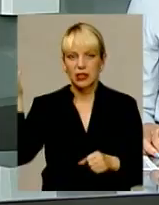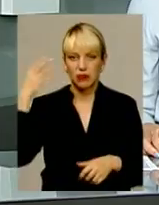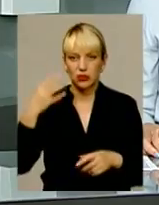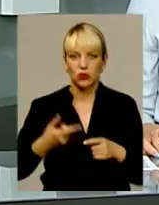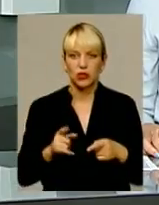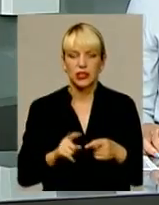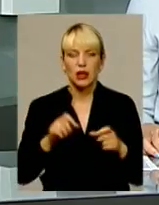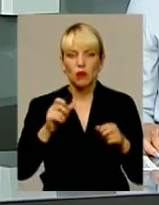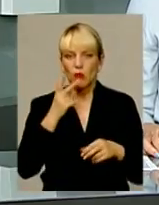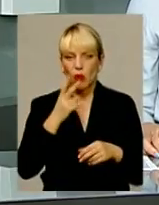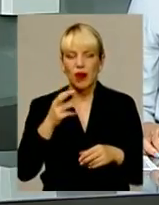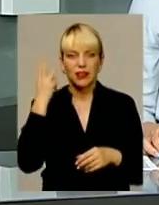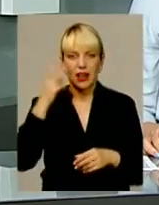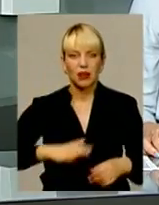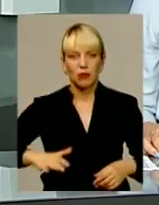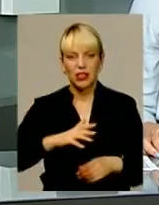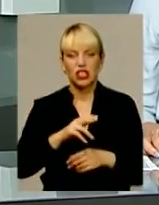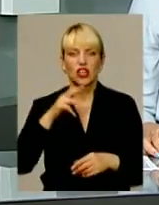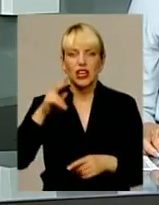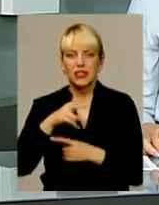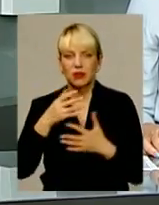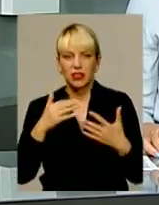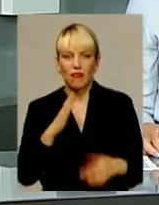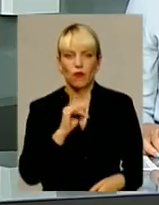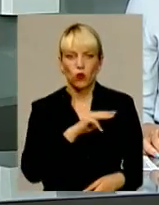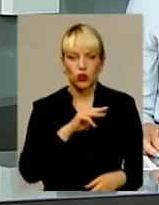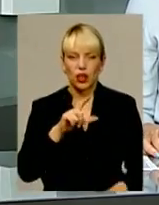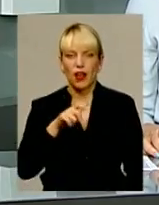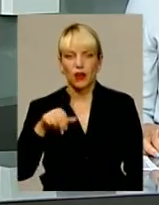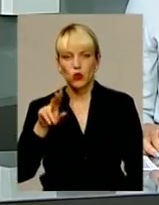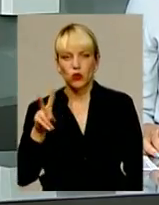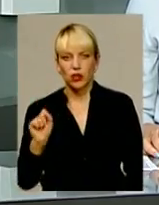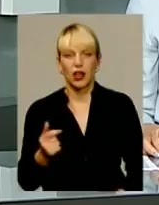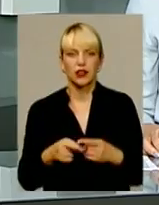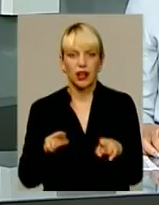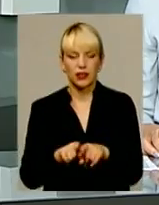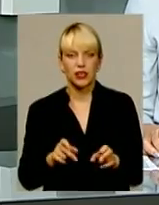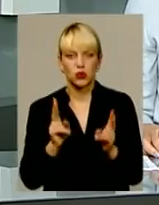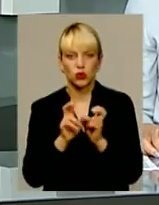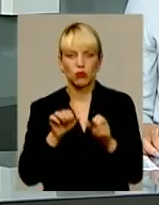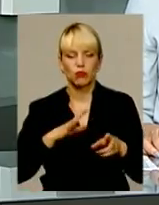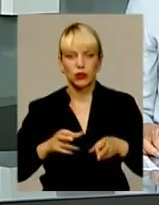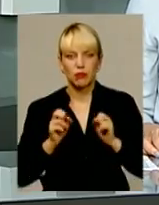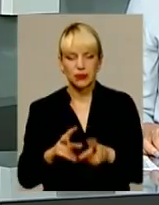частіше можна побачити змій, як вожів, так і гадюк. Такі зустрічі можуть бути небезпечними лише у липні від укусів